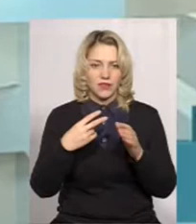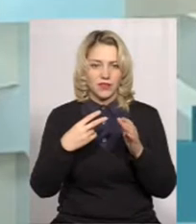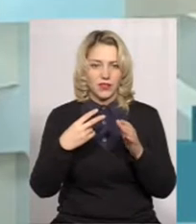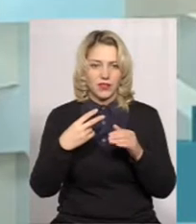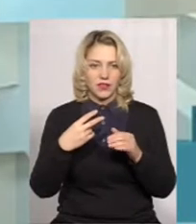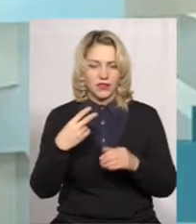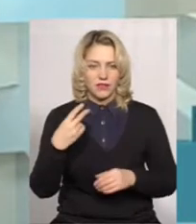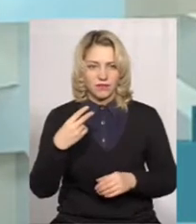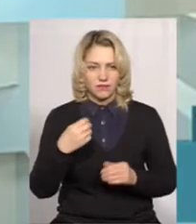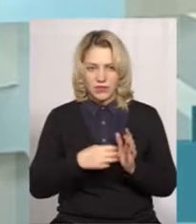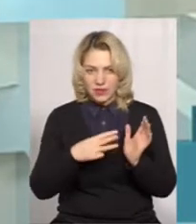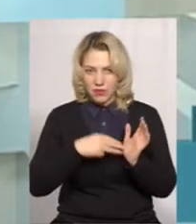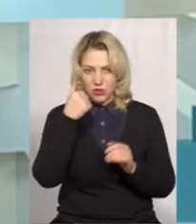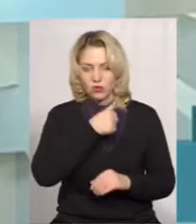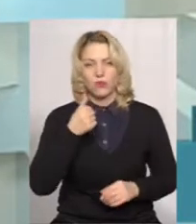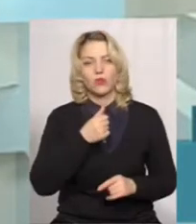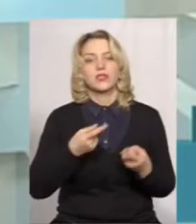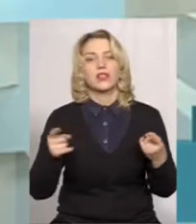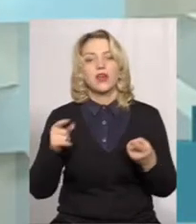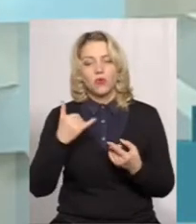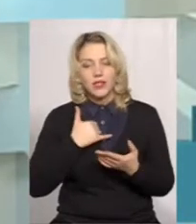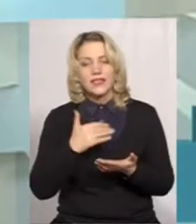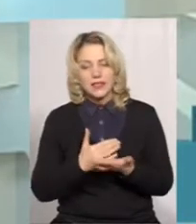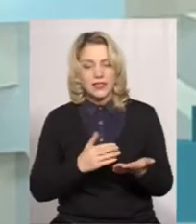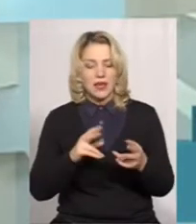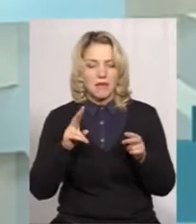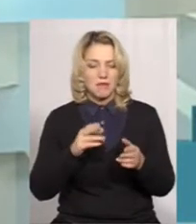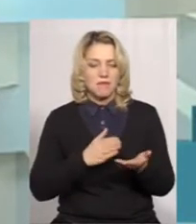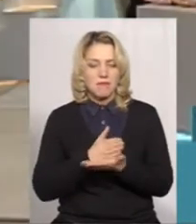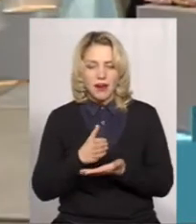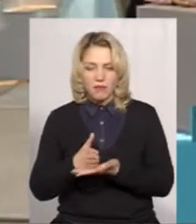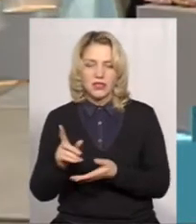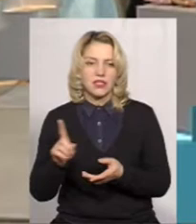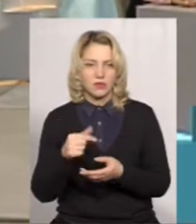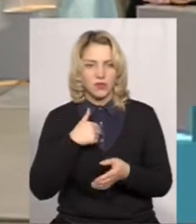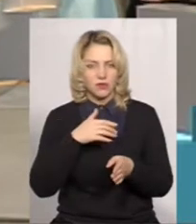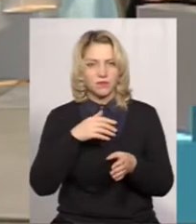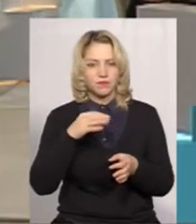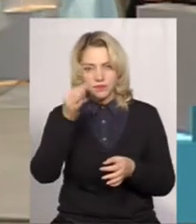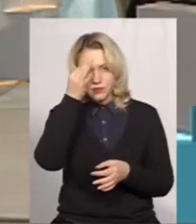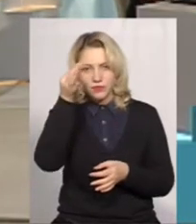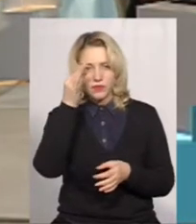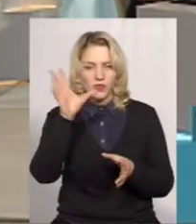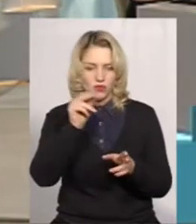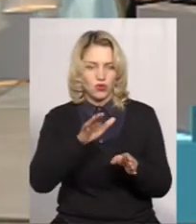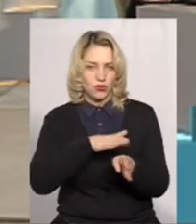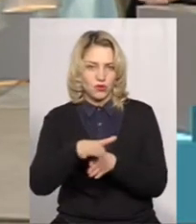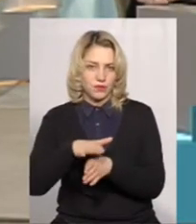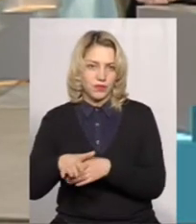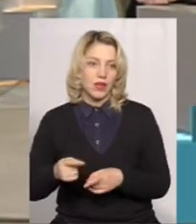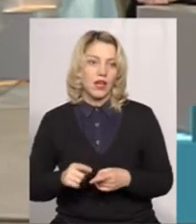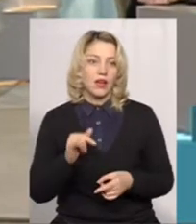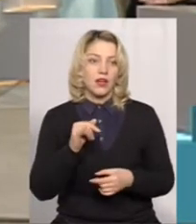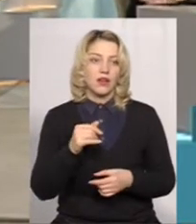вимоги, параметри, за якими вона формується. Ми їх чітко дотримуємося. Ну, ви не можете так однозначно